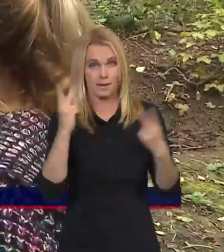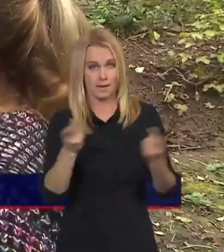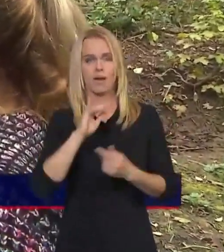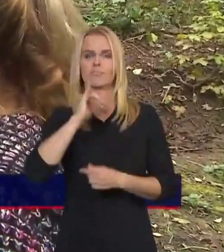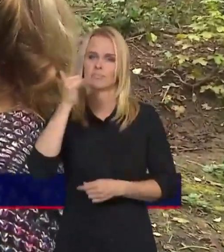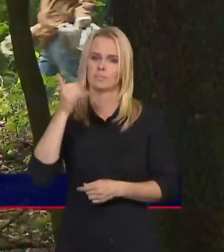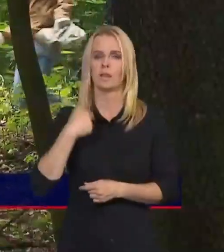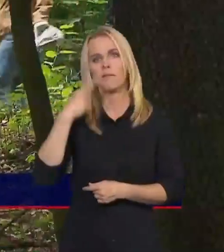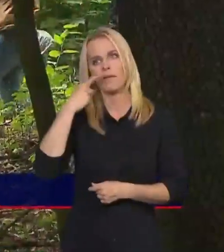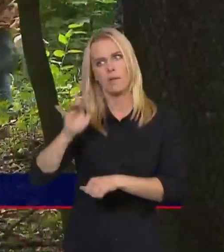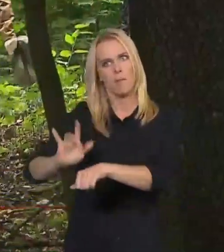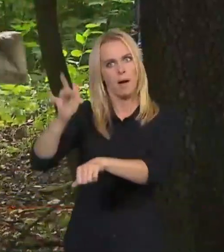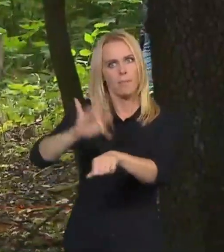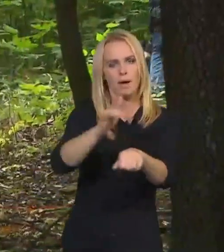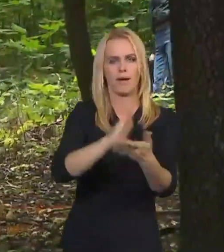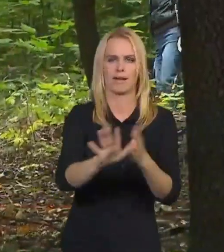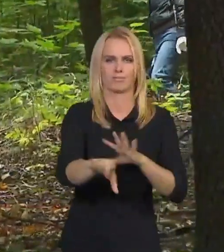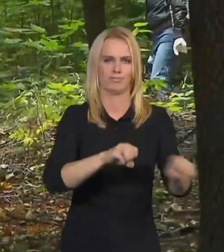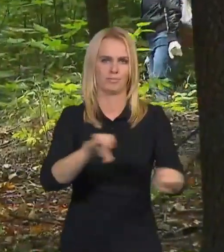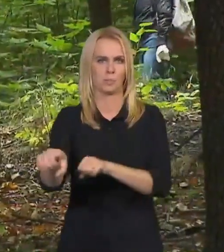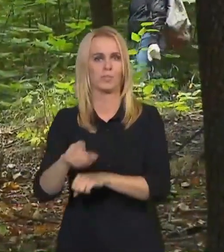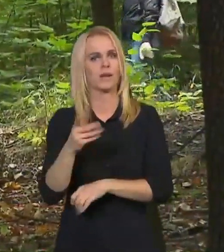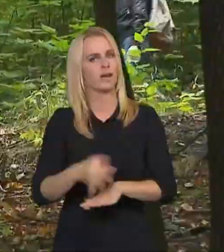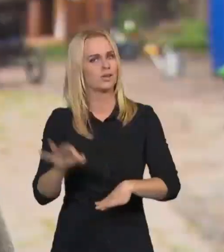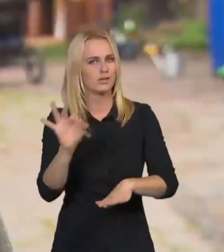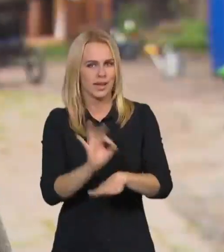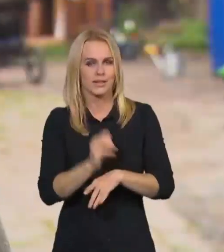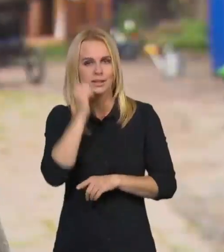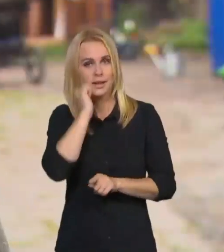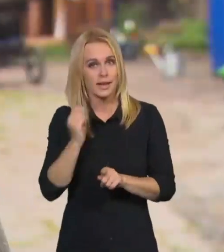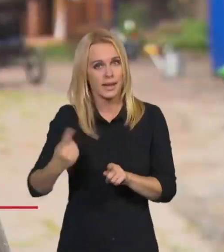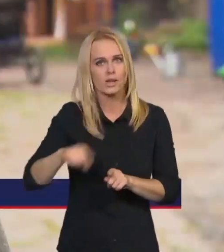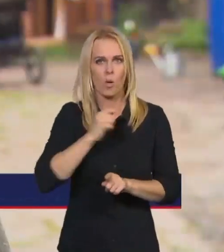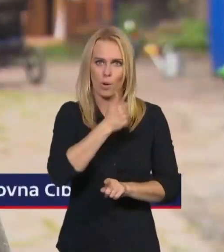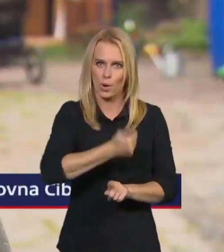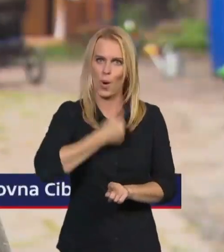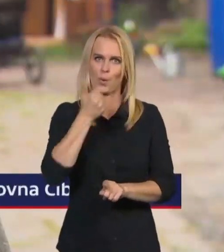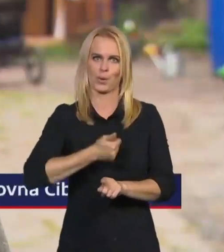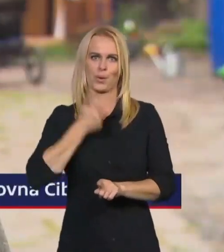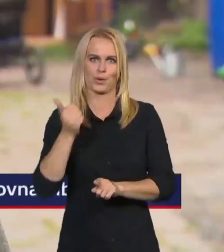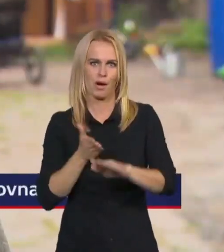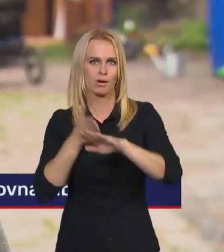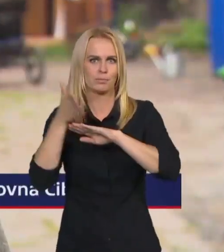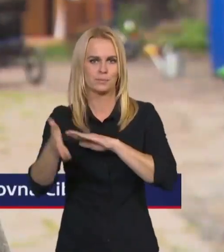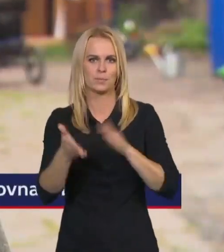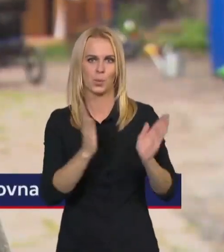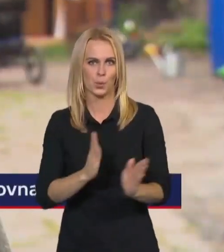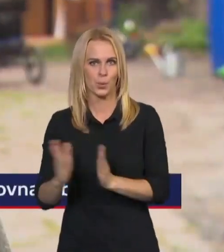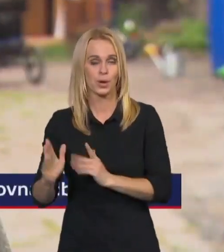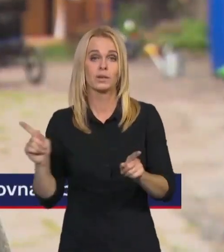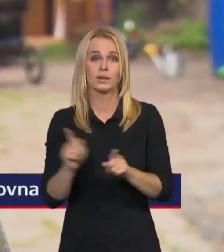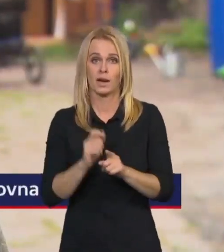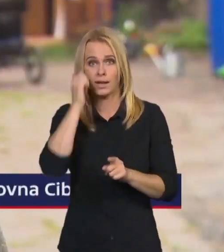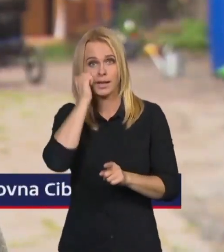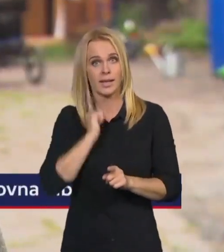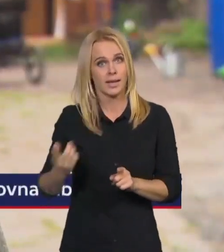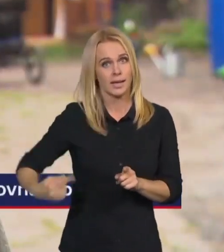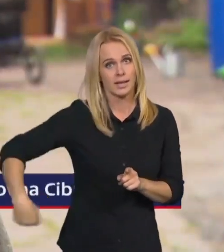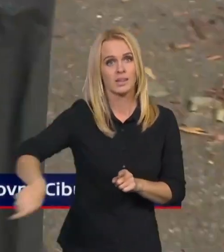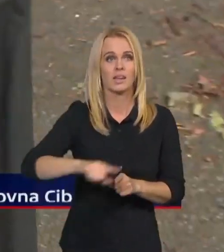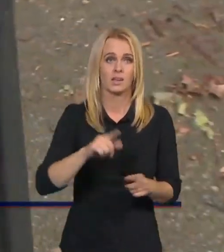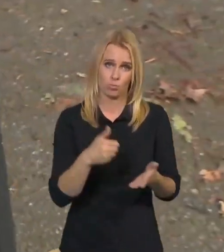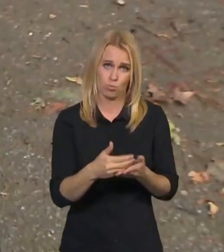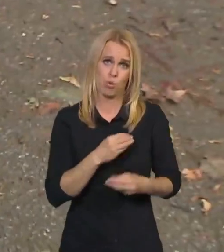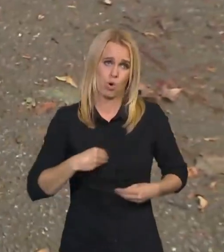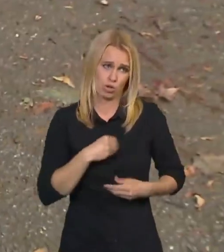no co zahlednu, co se blíští. Máme velké štěstí, že tady máme lidi, kteří pravidelně na ten úklid chodí, ale máme taky velké množství lidí, kteří tady ten pořádek